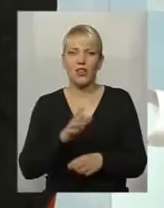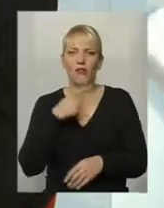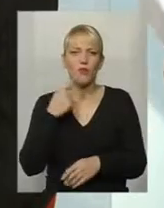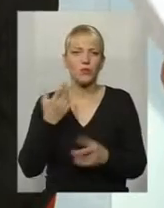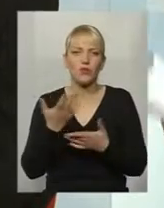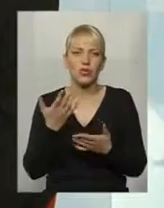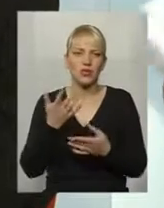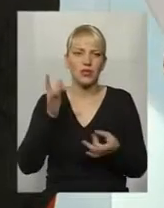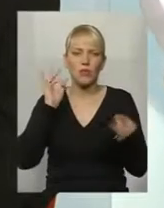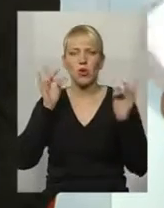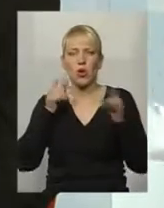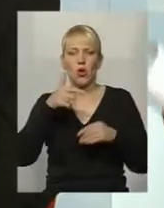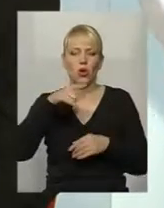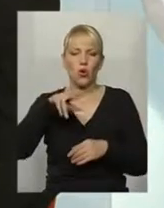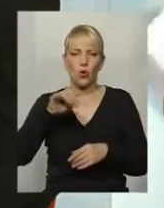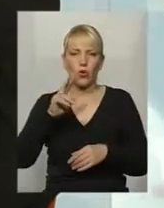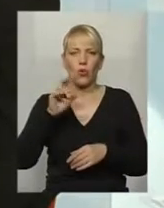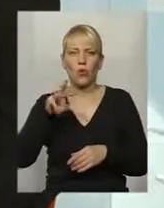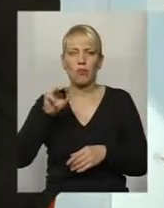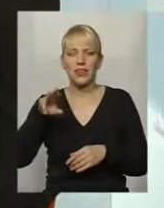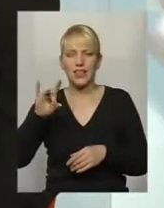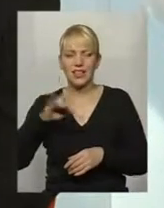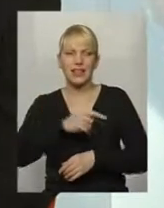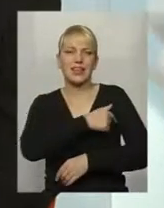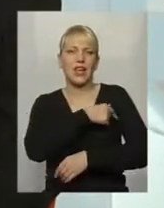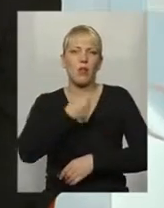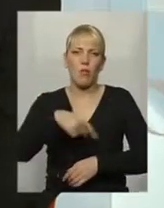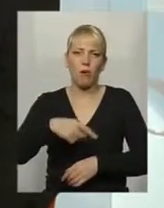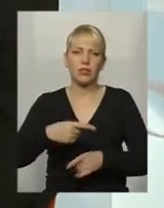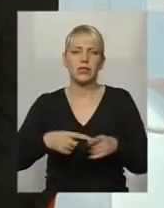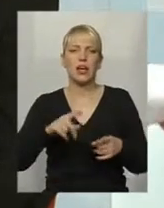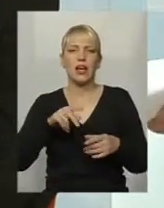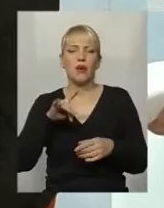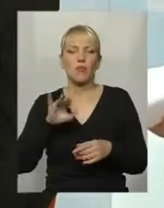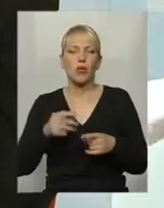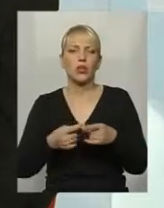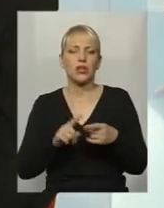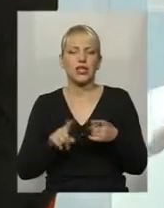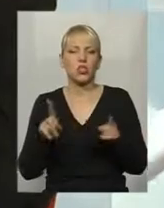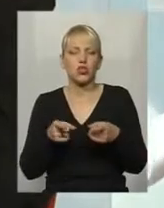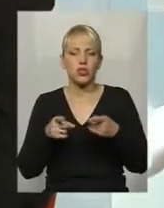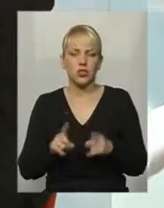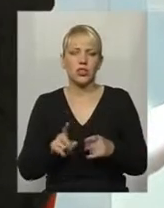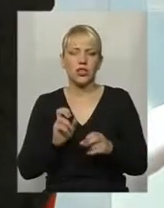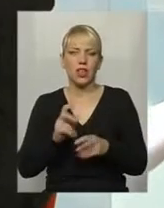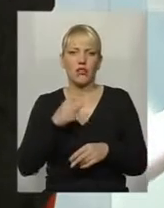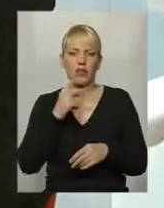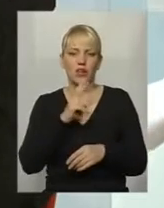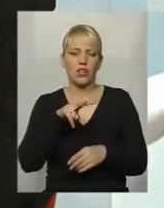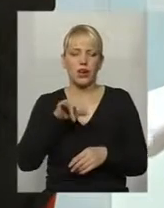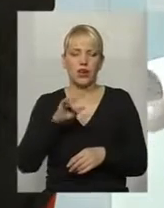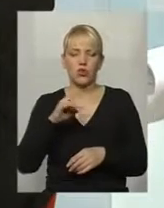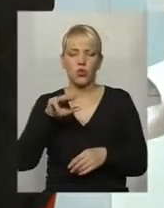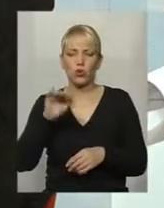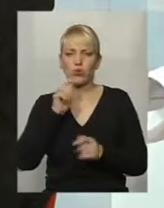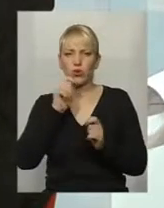якісь озвучені глюкометри, тонометри, термометри. Про те, що дійсно, ще Клінтон подарував 100